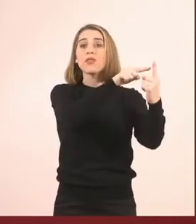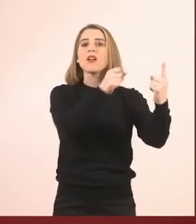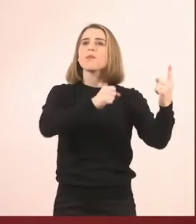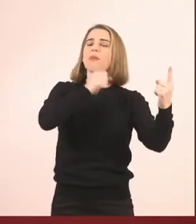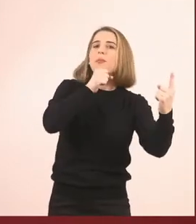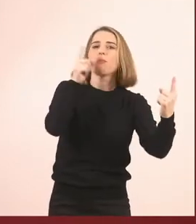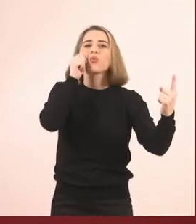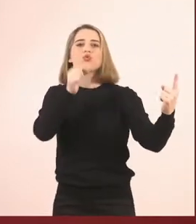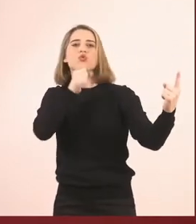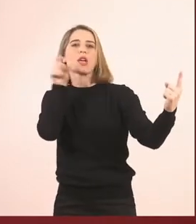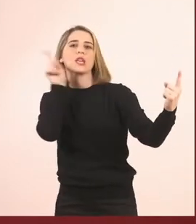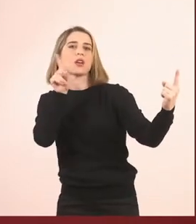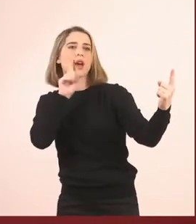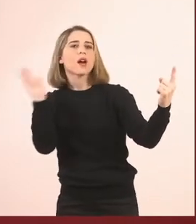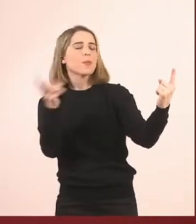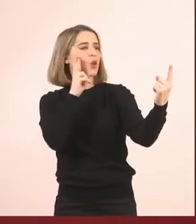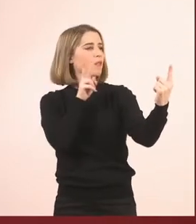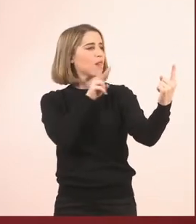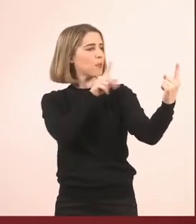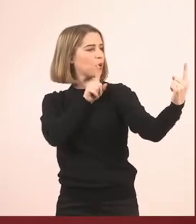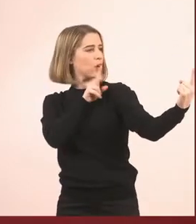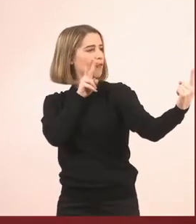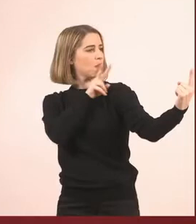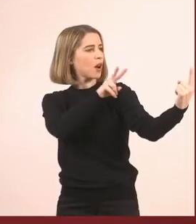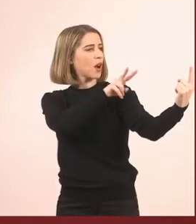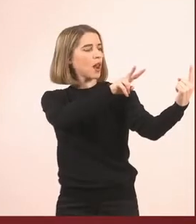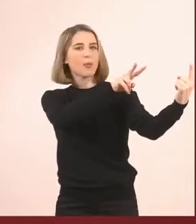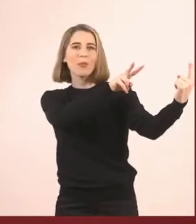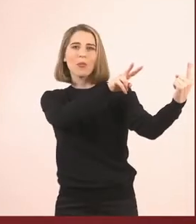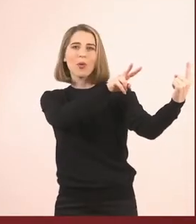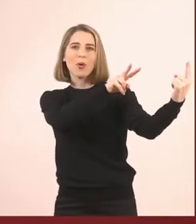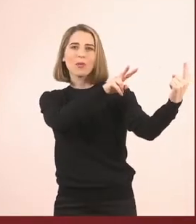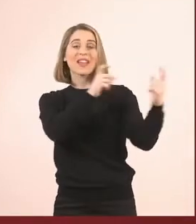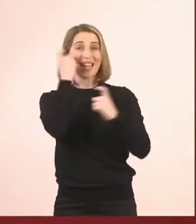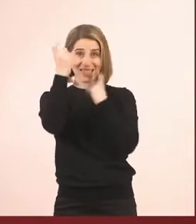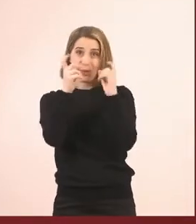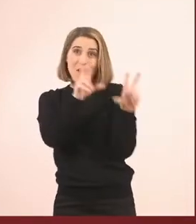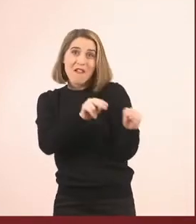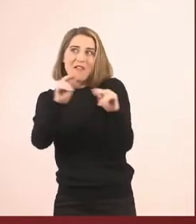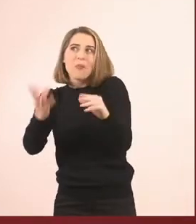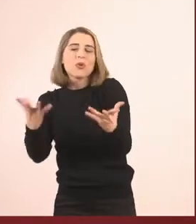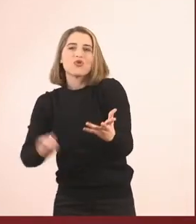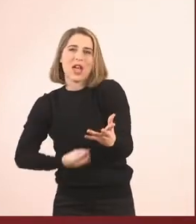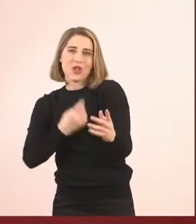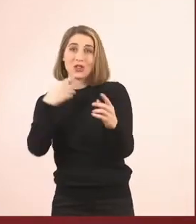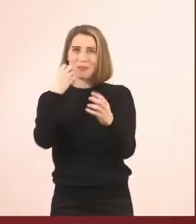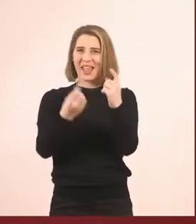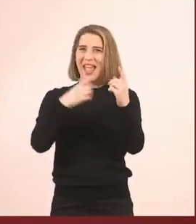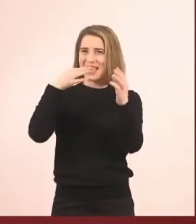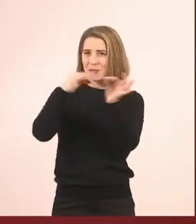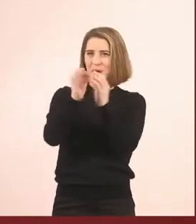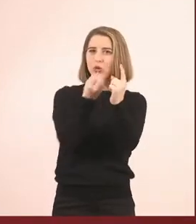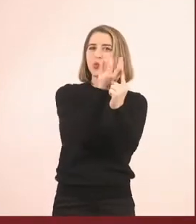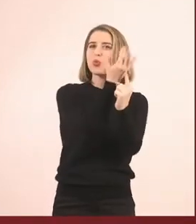Κάποιος, αλλά τον βλέπετε. Όπως να σκεφτούμε πώς ένιωθε κι αυτό το παιδάκι, έτσι κι εσείς θα μπορέσετε να νιώσετε μια